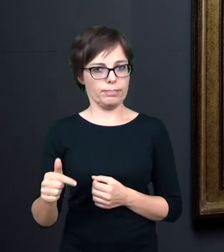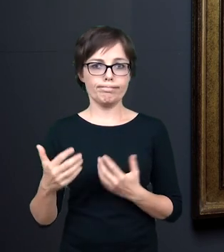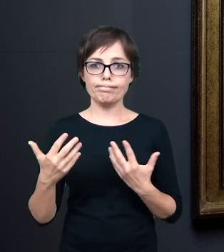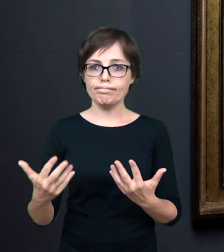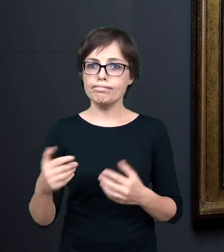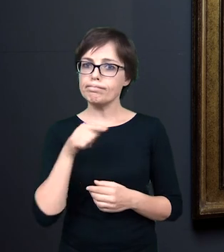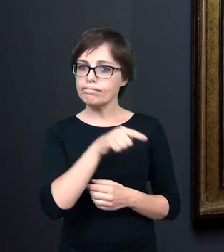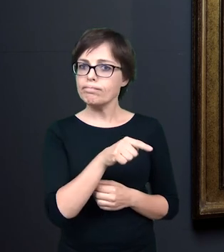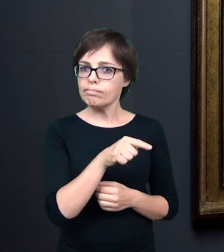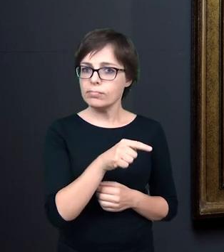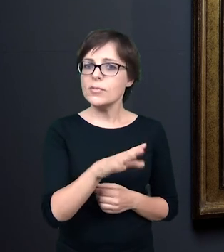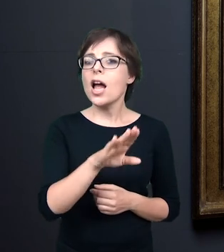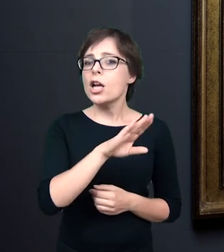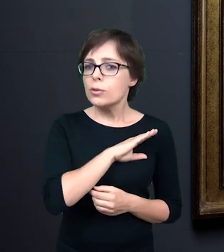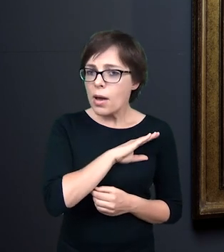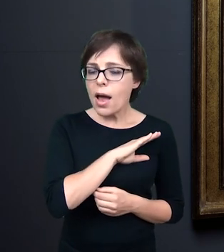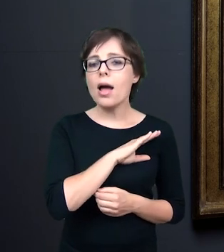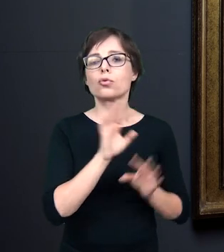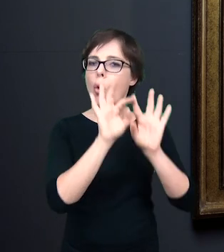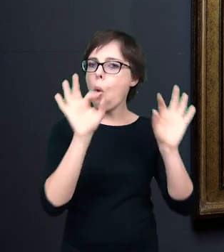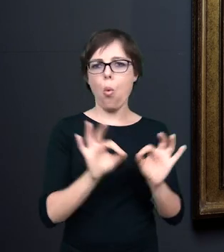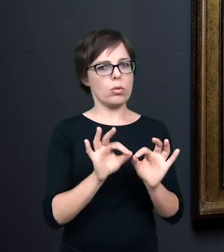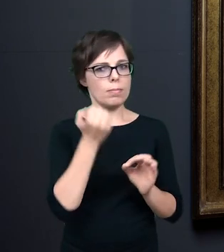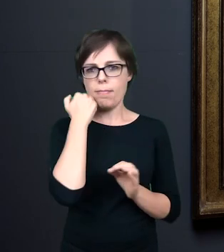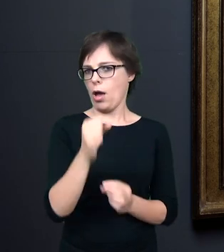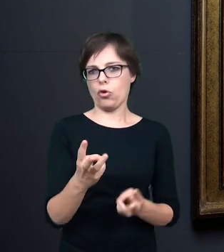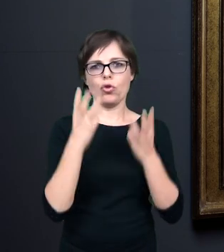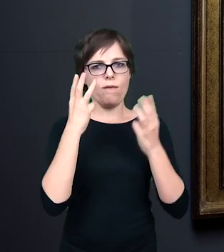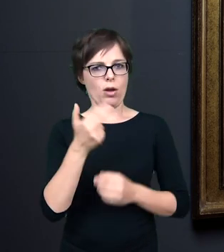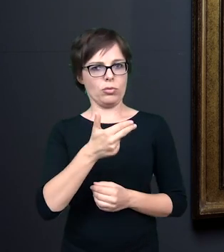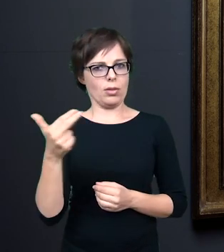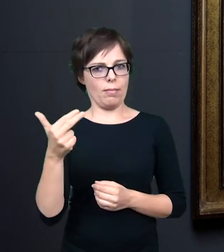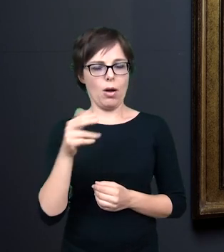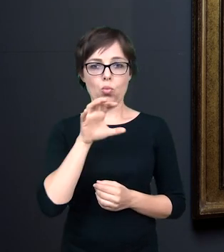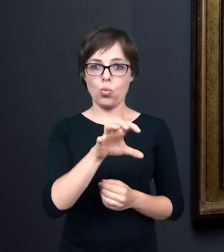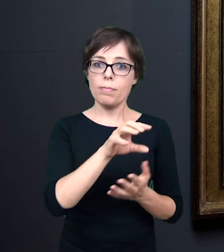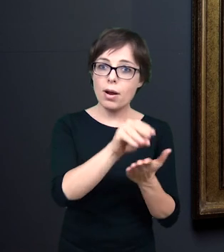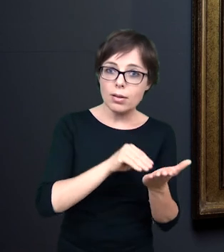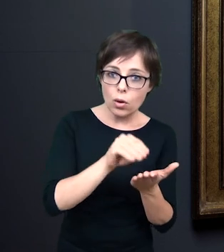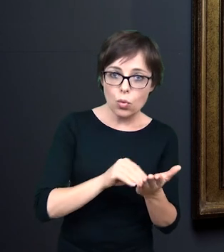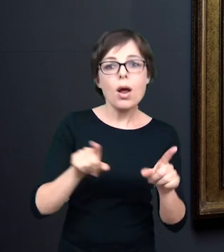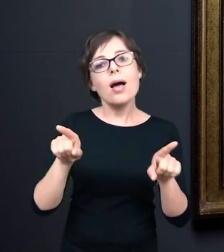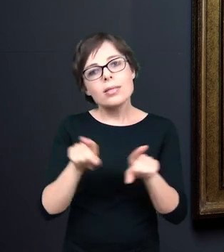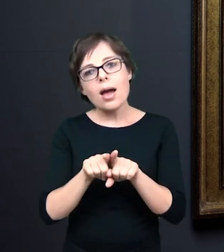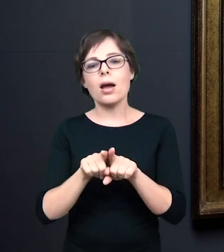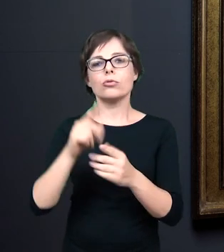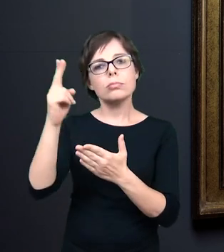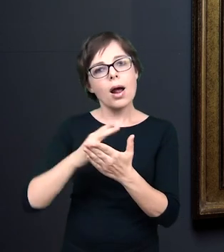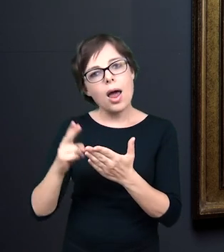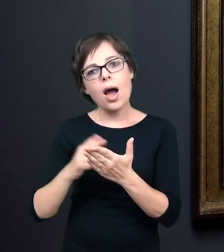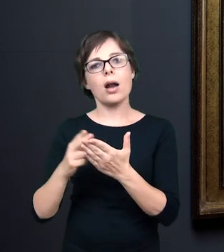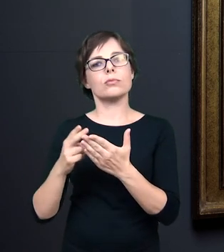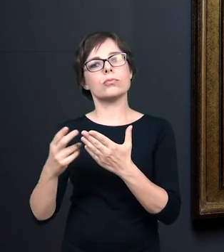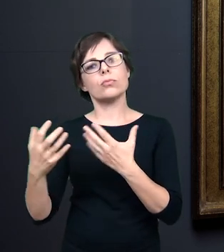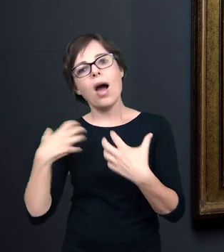sposób, jest jednym z takich toposów i literackich